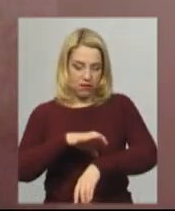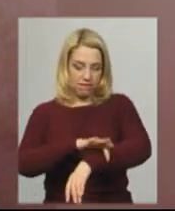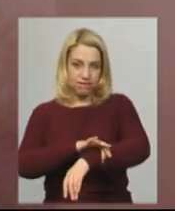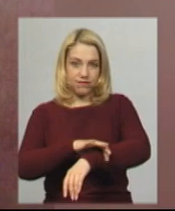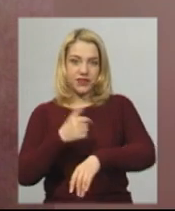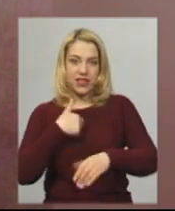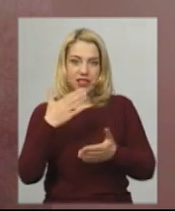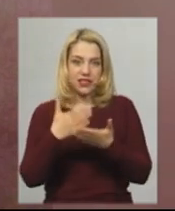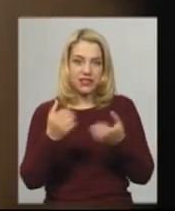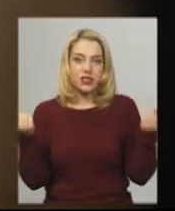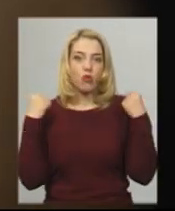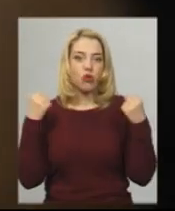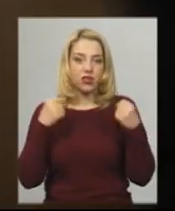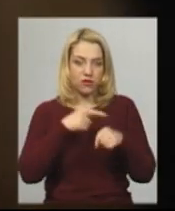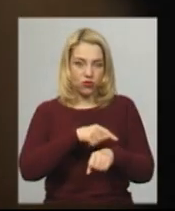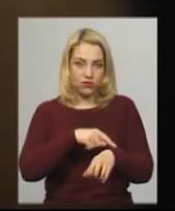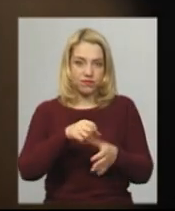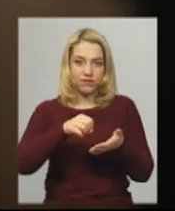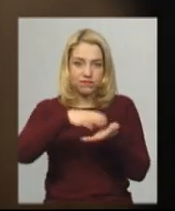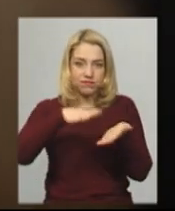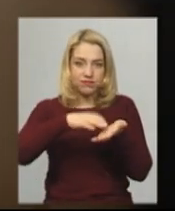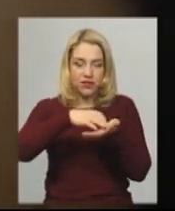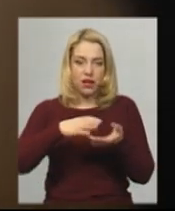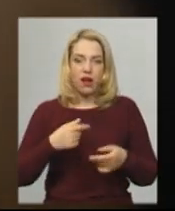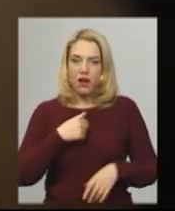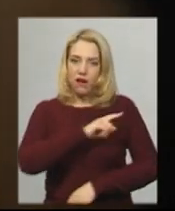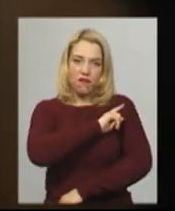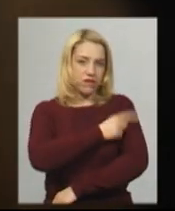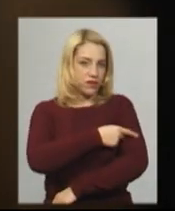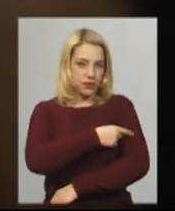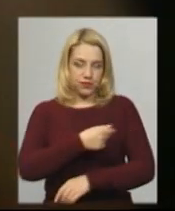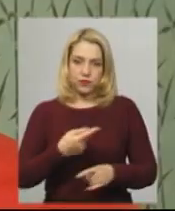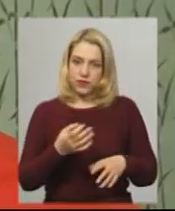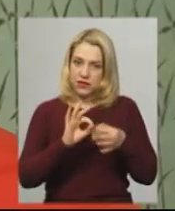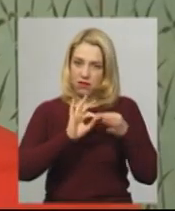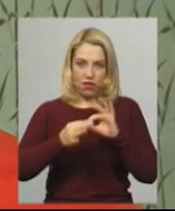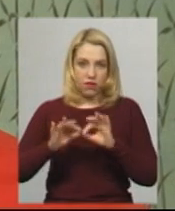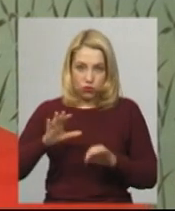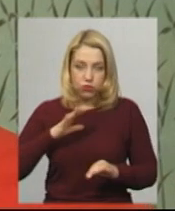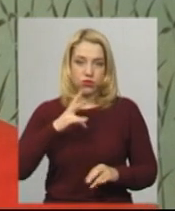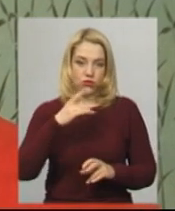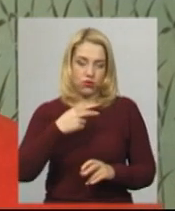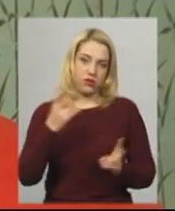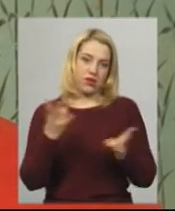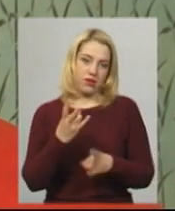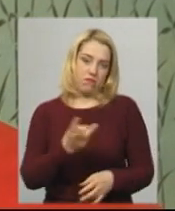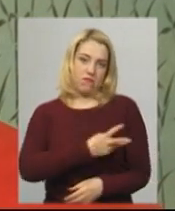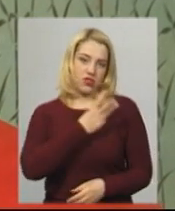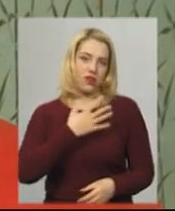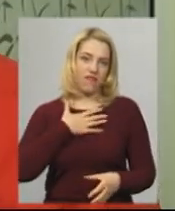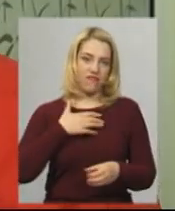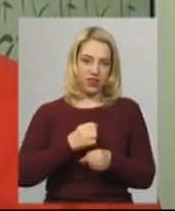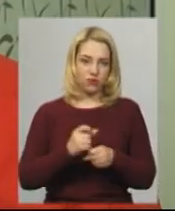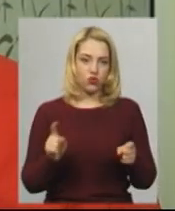подолав. Фізично це було достатньо складно, навіть дуже складно, але треба мати бажання і витримку, щоб